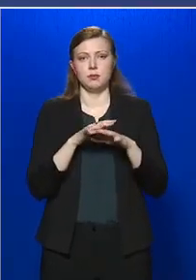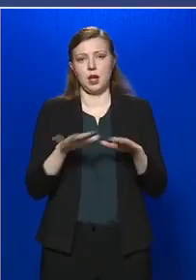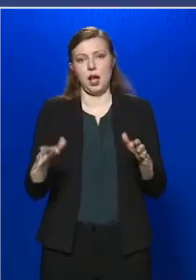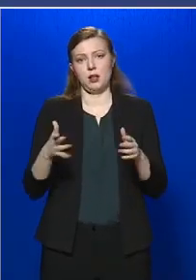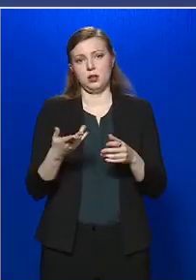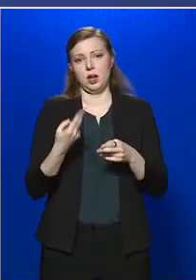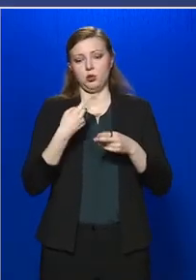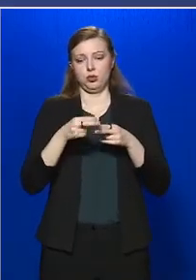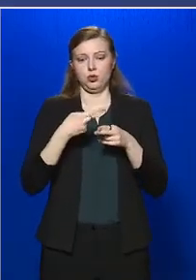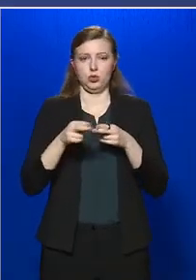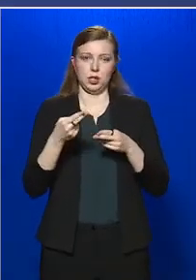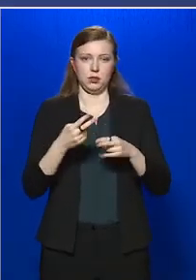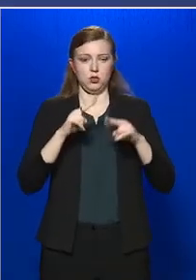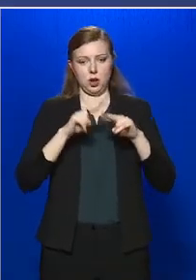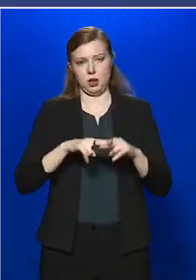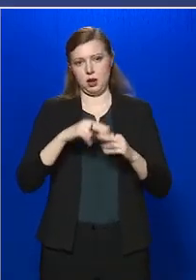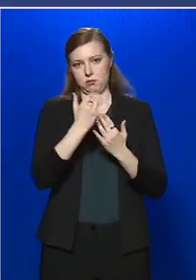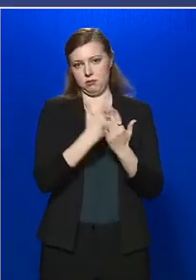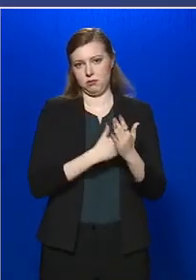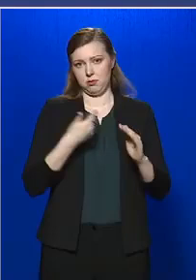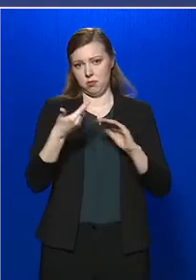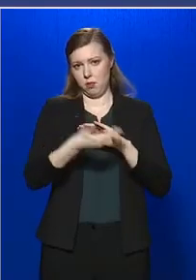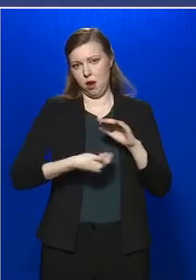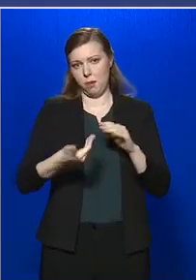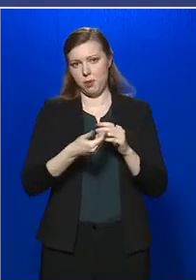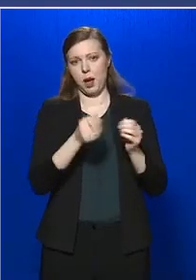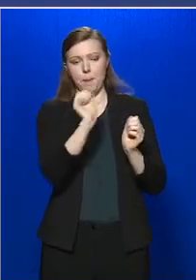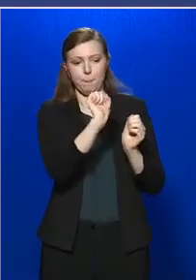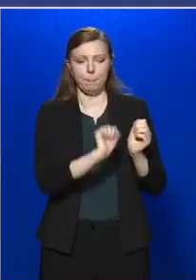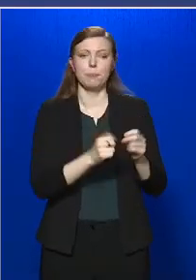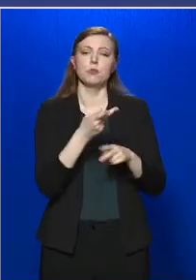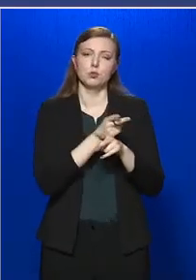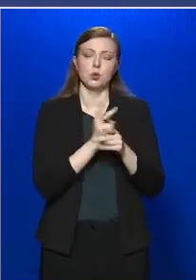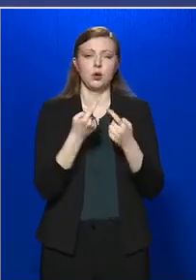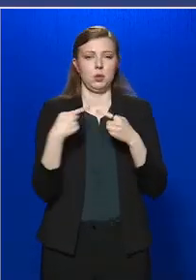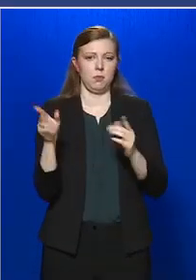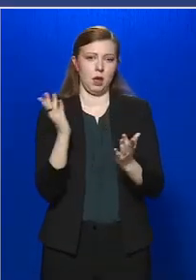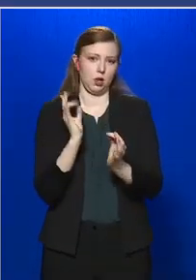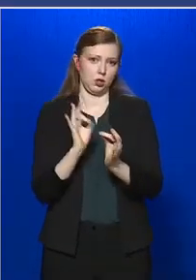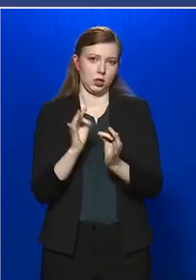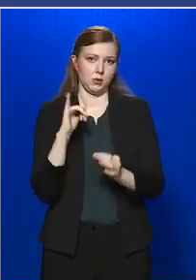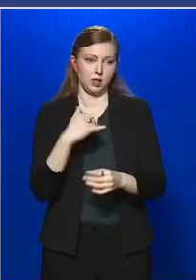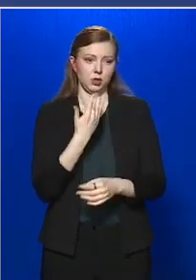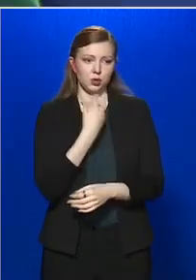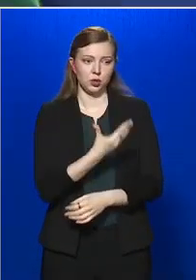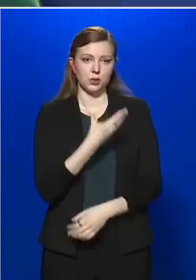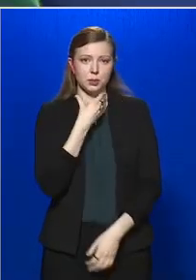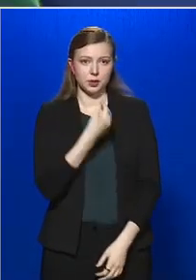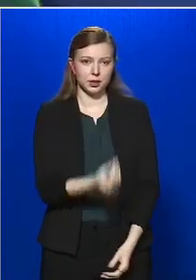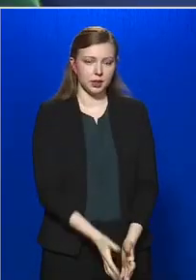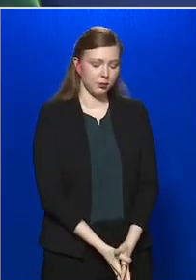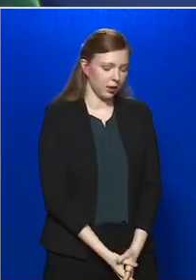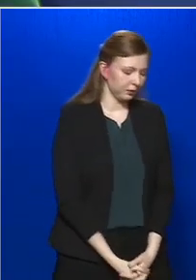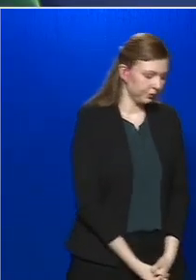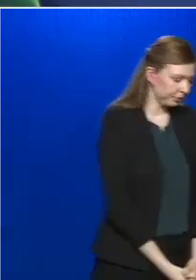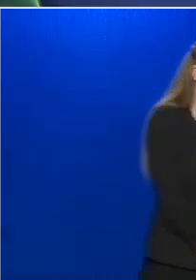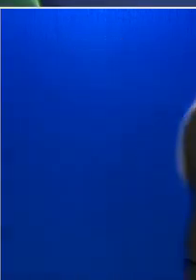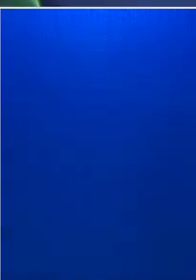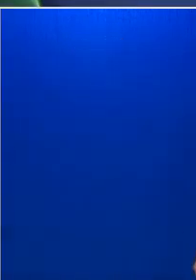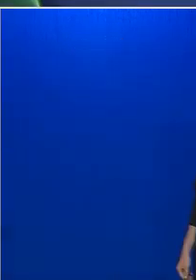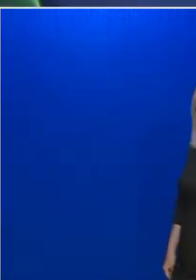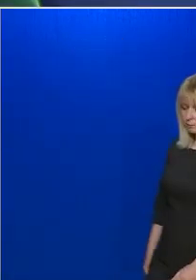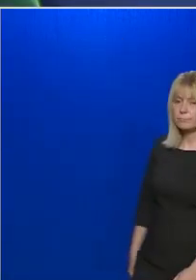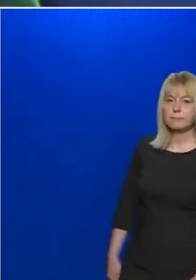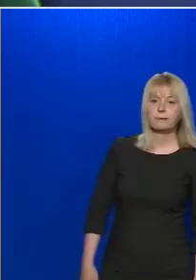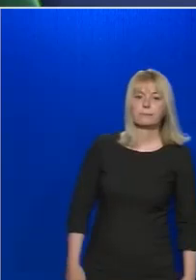higiénésrendszabályok szerint tegye, ugyanúgy, mint máskor. Köszönöm szépen. Köszönöm, főorvosasszony.